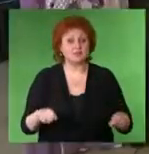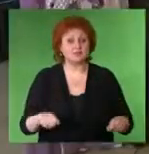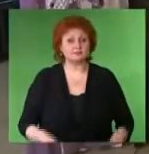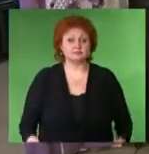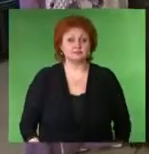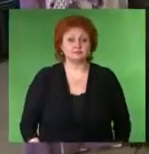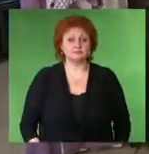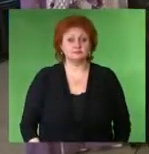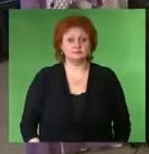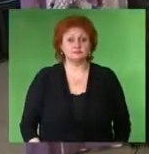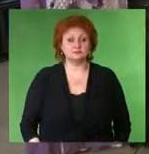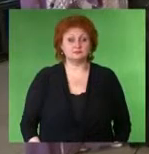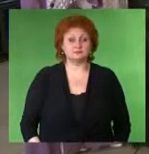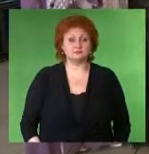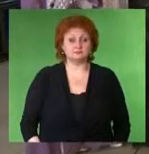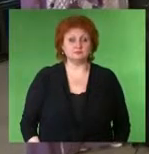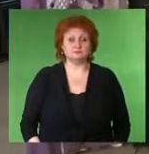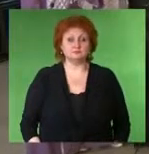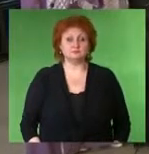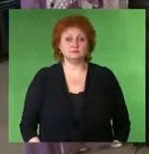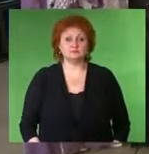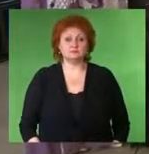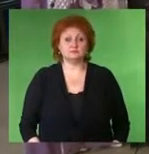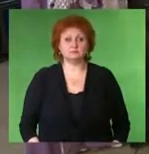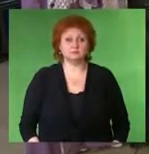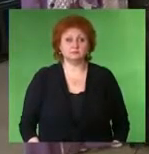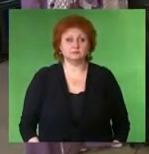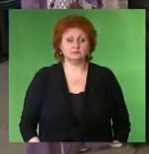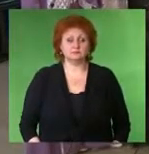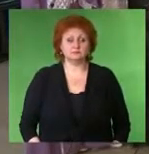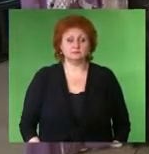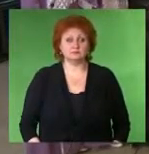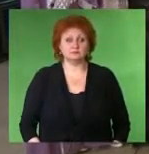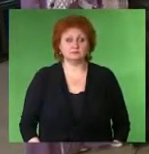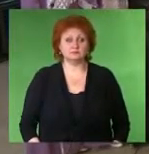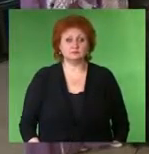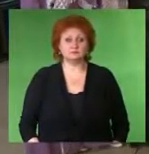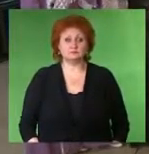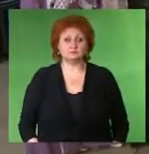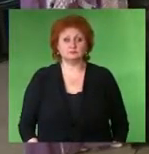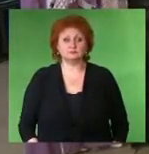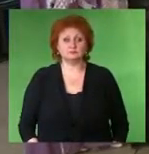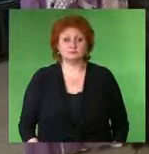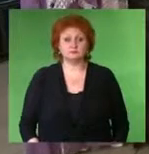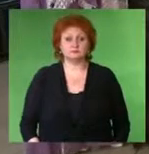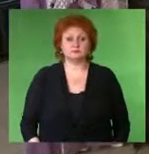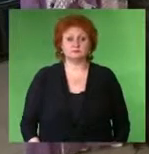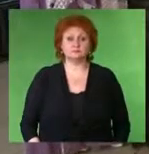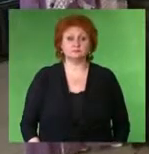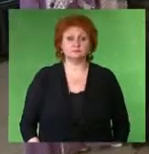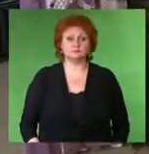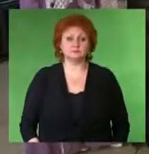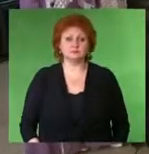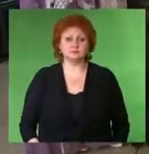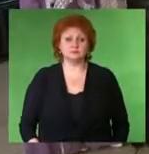Пасхи твои созданы из любви И душа